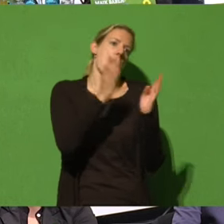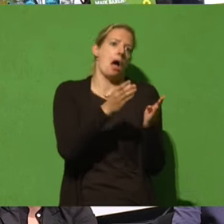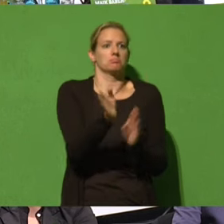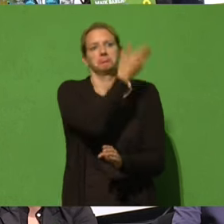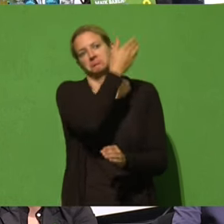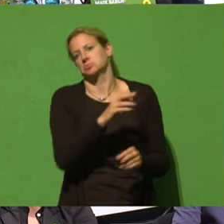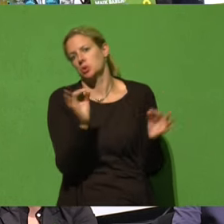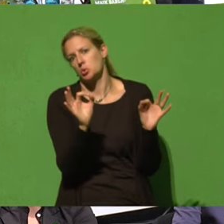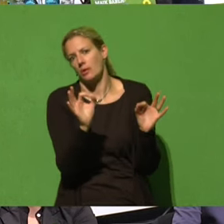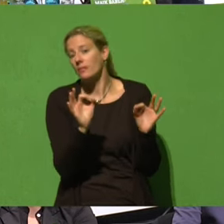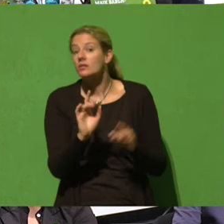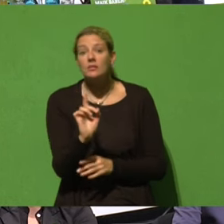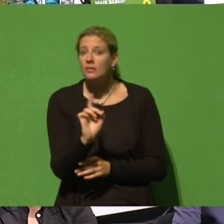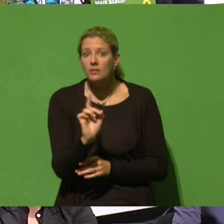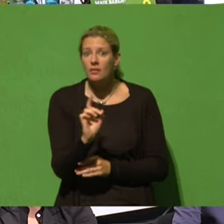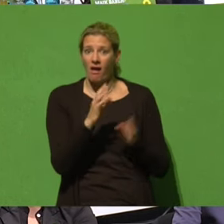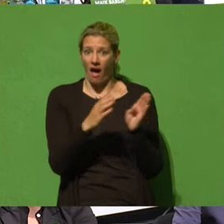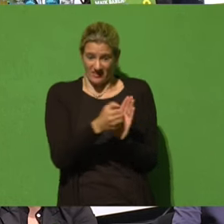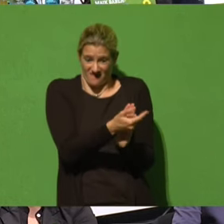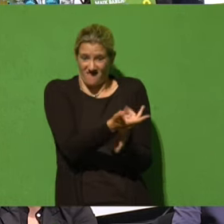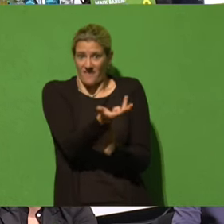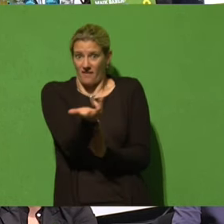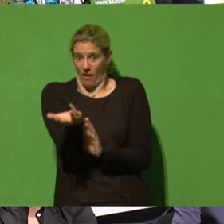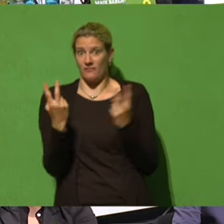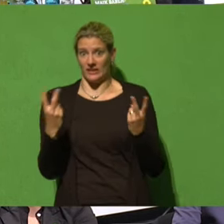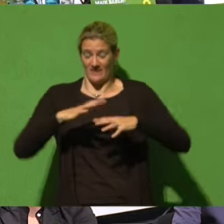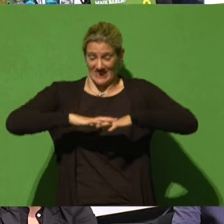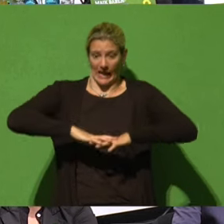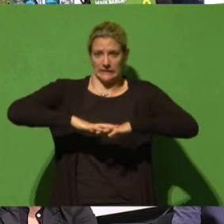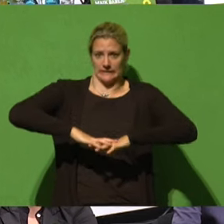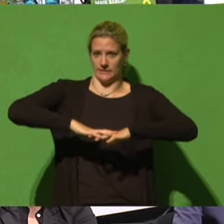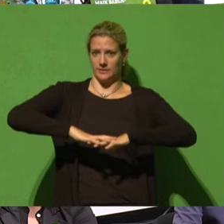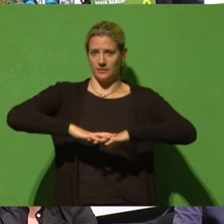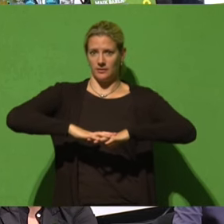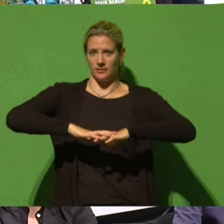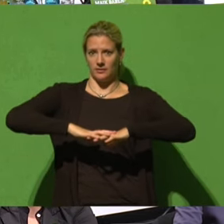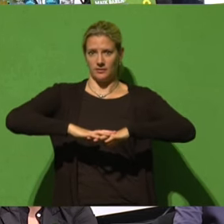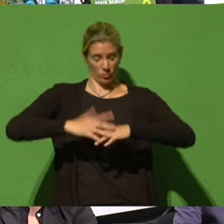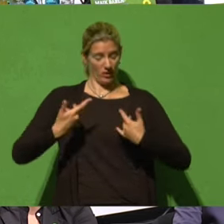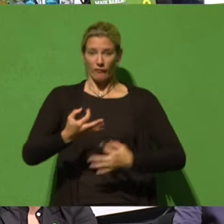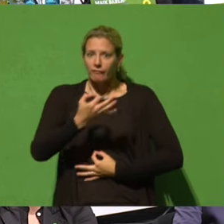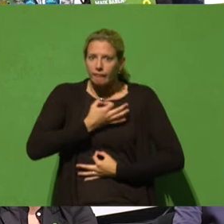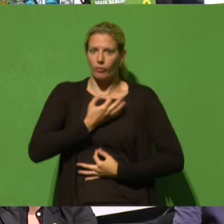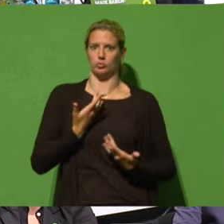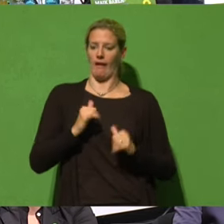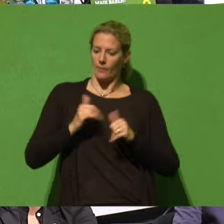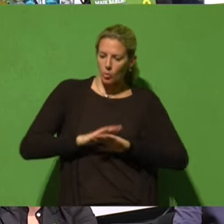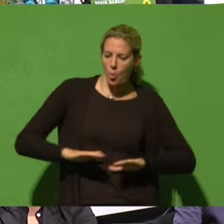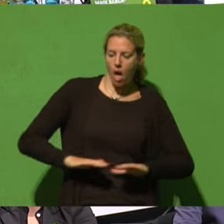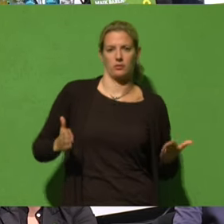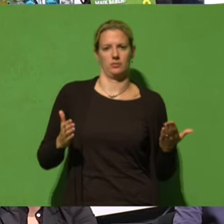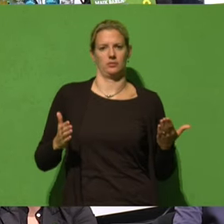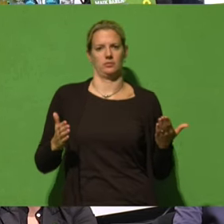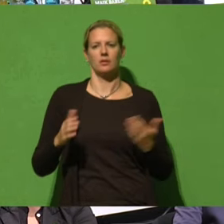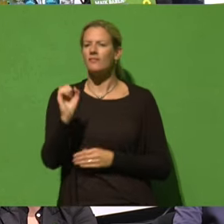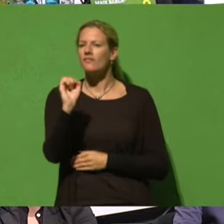Artenvielfalt webt ein dichtes Netz, es schafft die Lebensgrundlagen, auf der wir leben. Nämlich die Ökosysteme